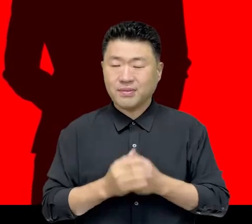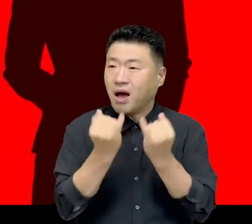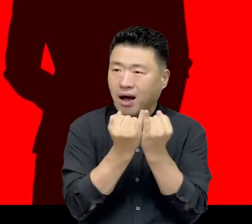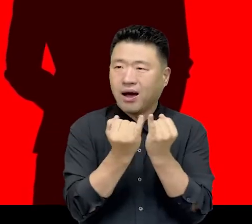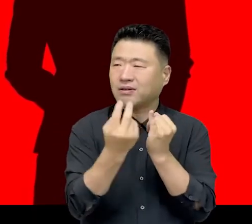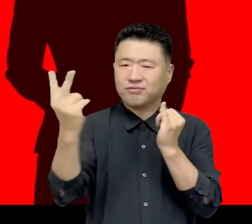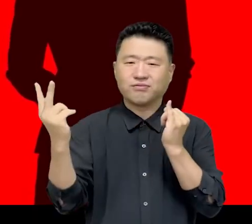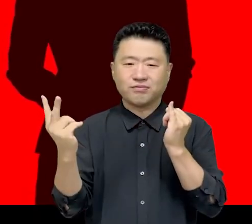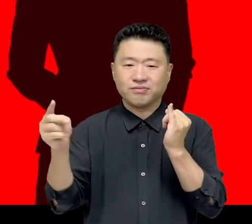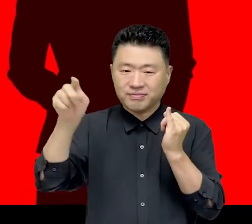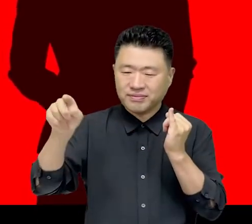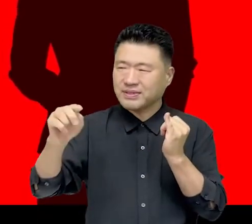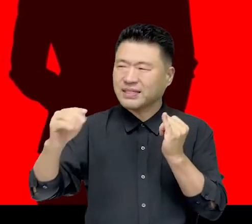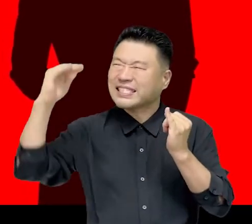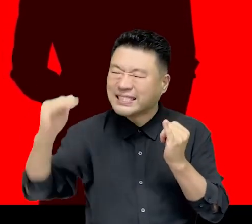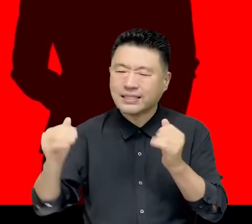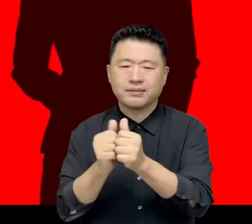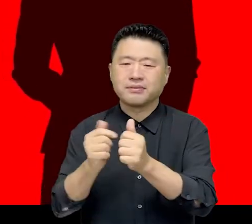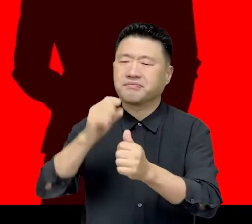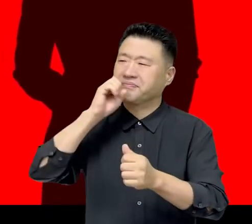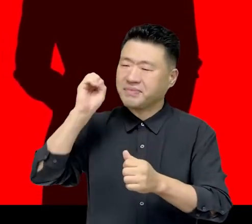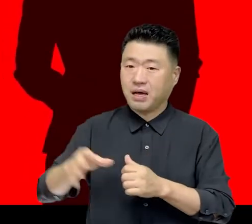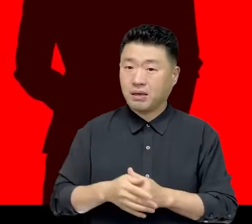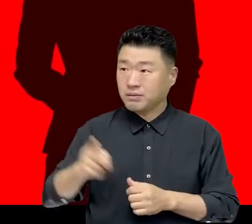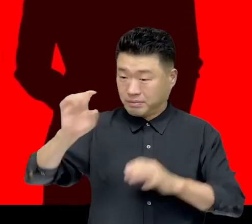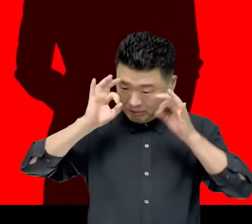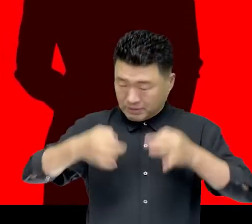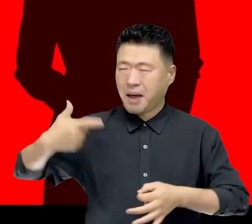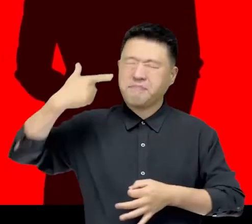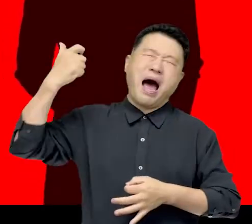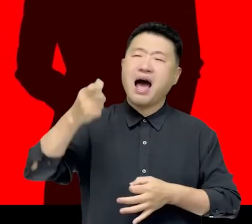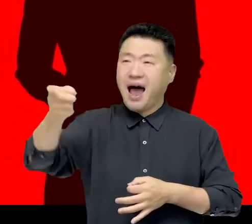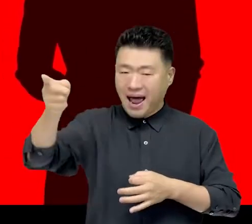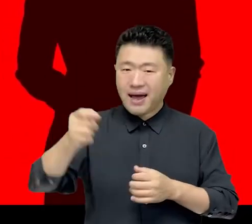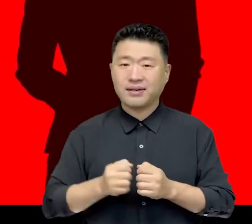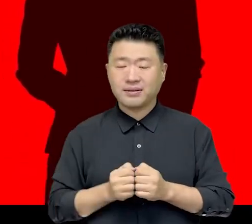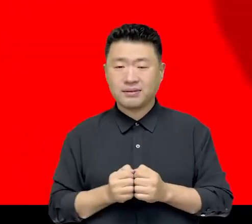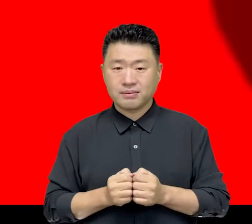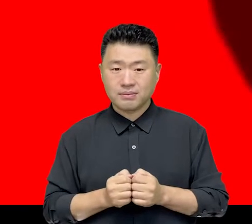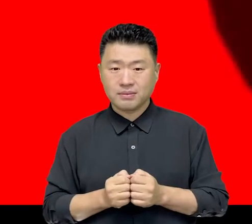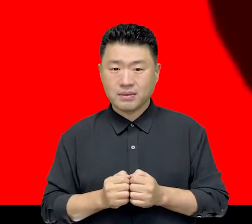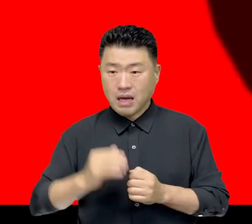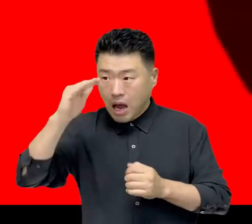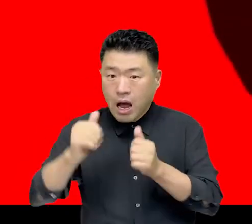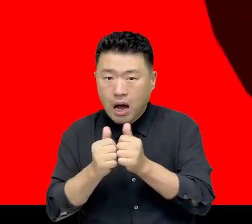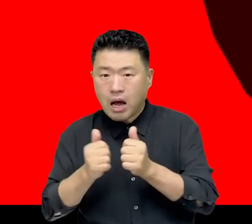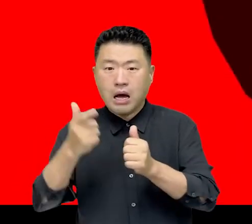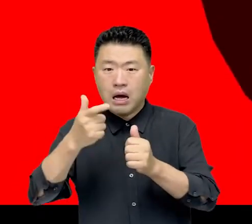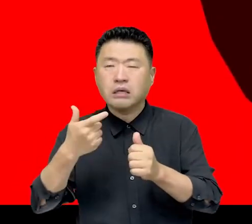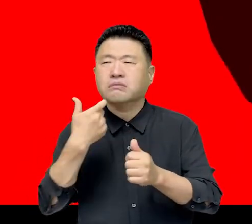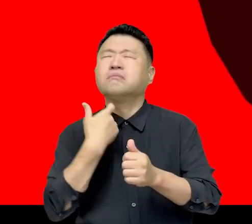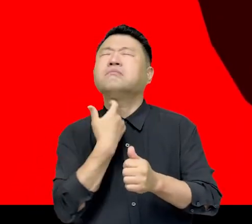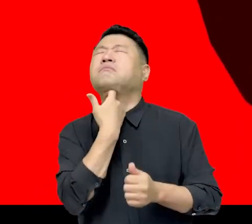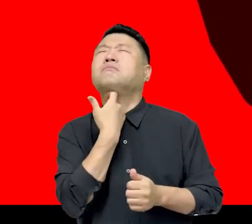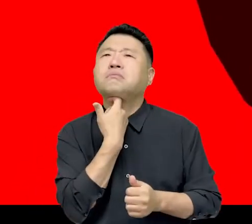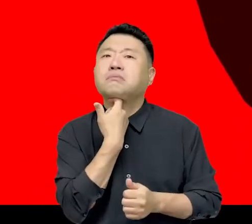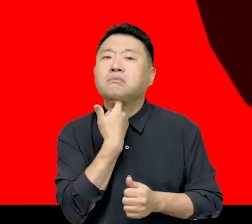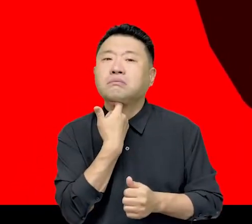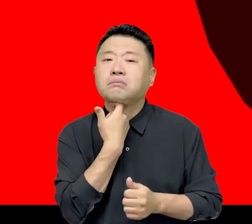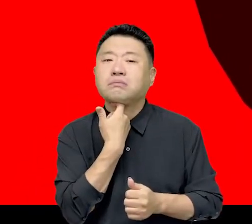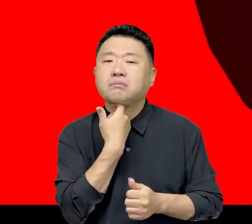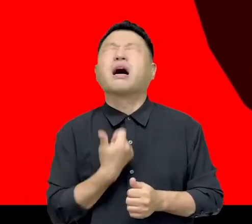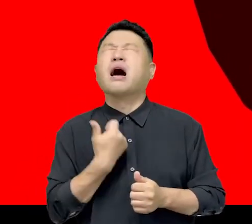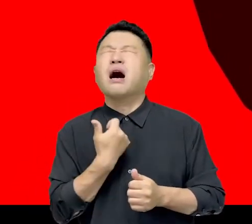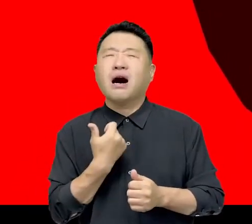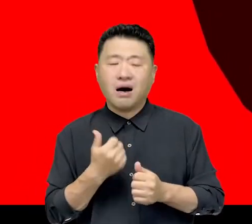그녀가 두 남자 중에서 키 작은 남자에게 말했다 너 자신을 쏴 키 작은 남자는 총구를 자기